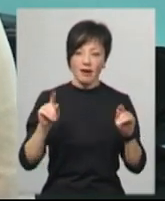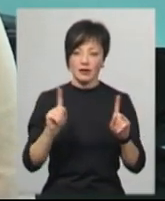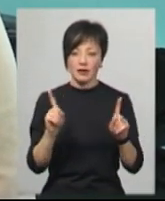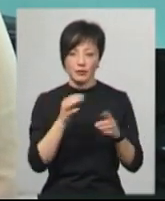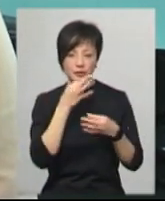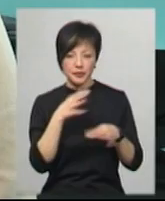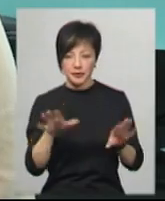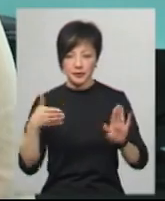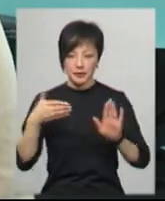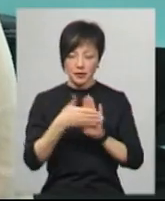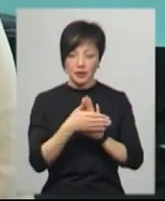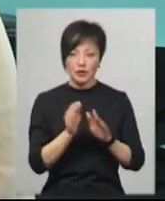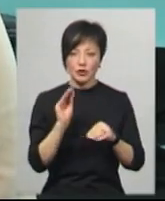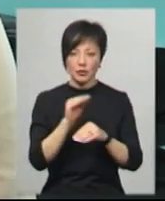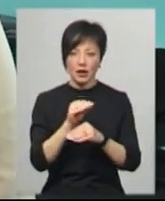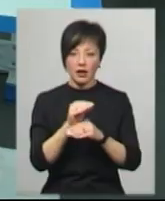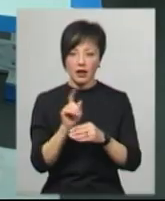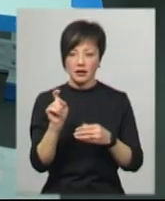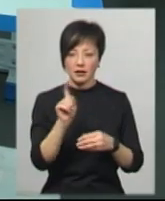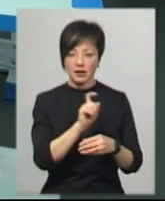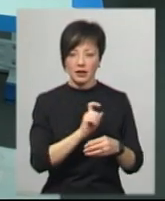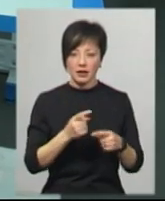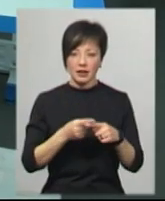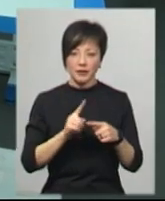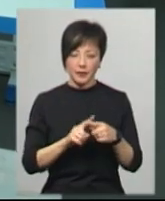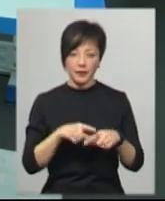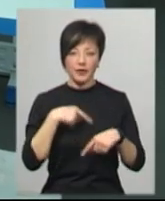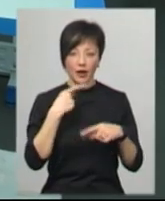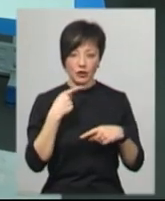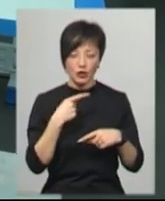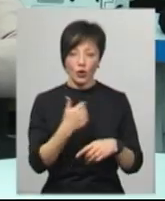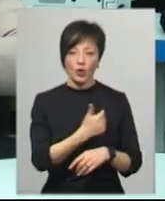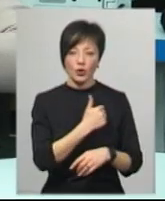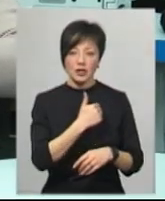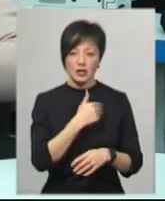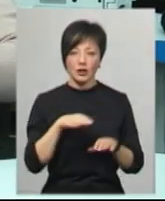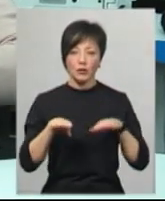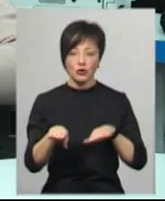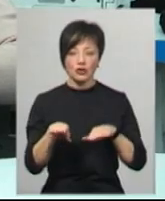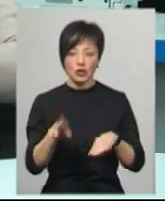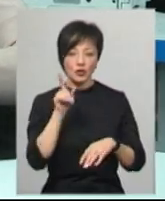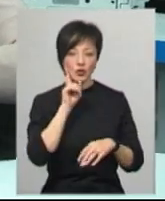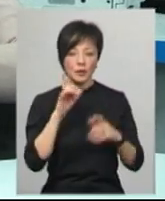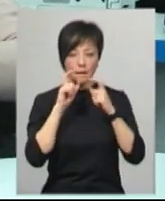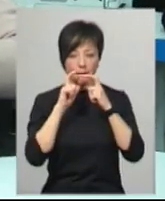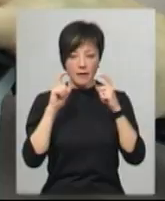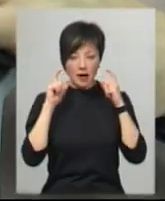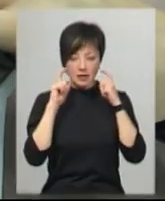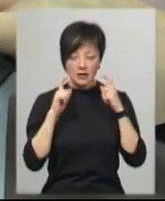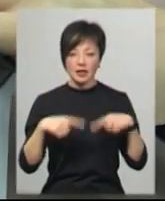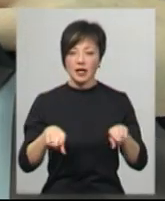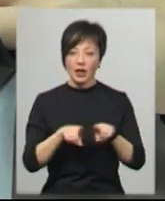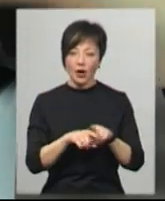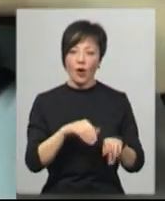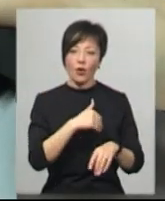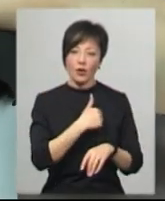додати антисептики. Юлія Возна каже, що хотіли пошити не лише зручні маски, але й такі, які